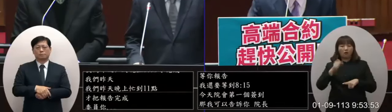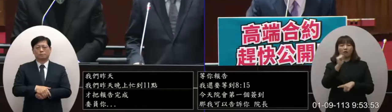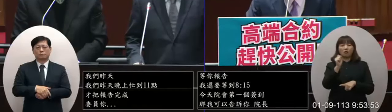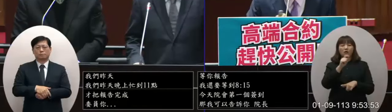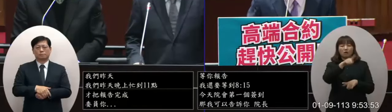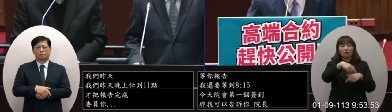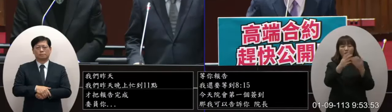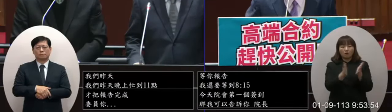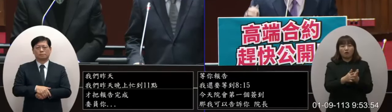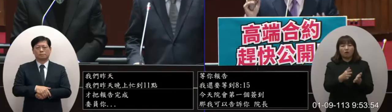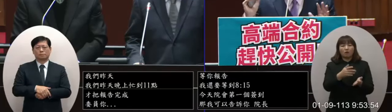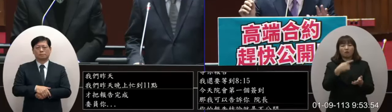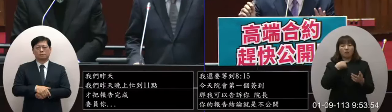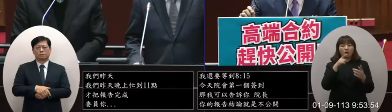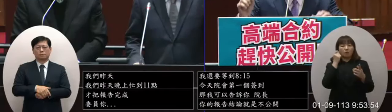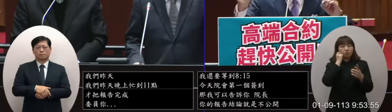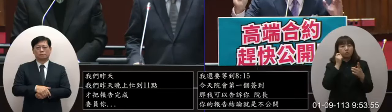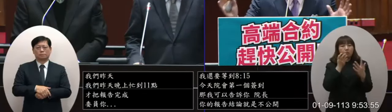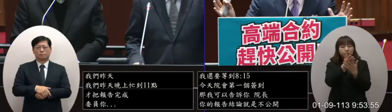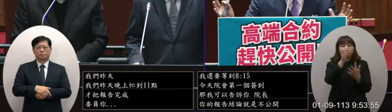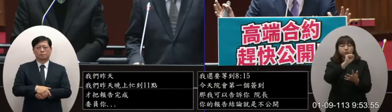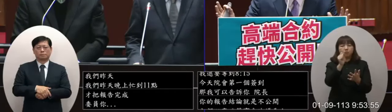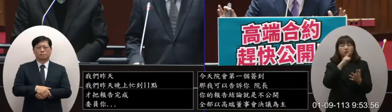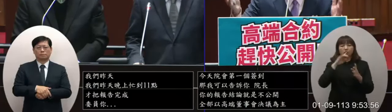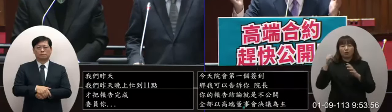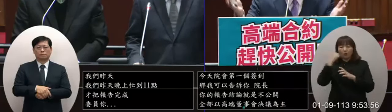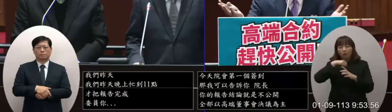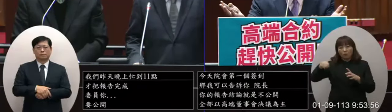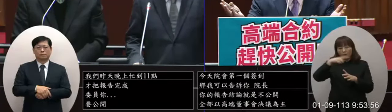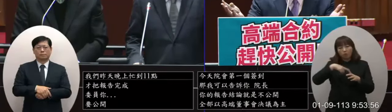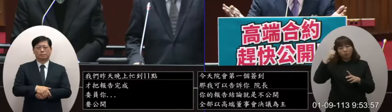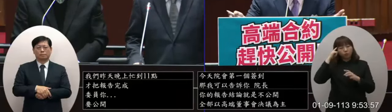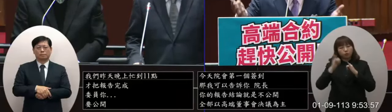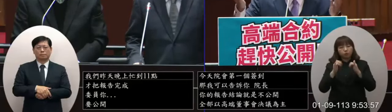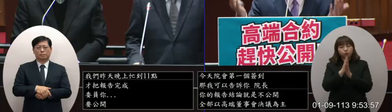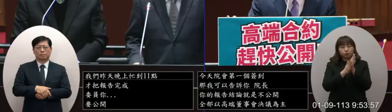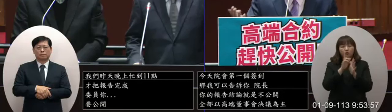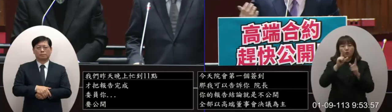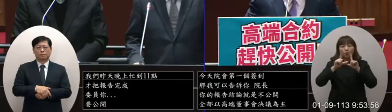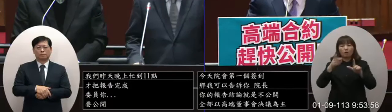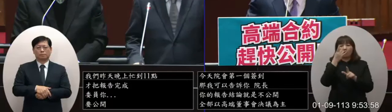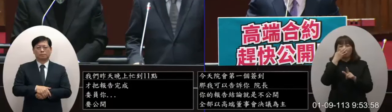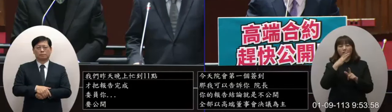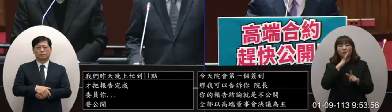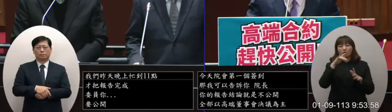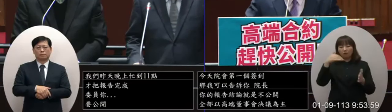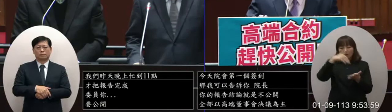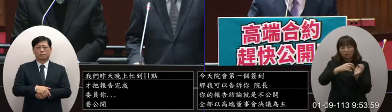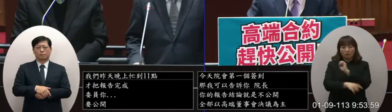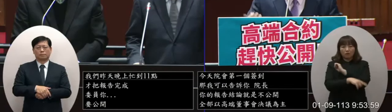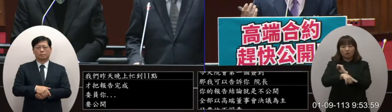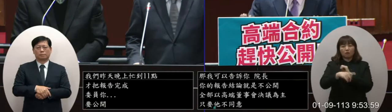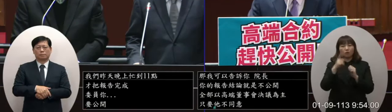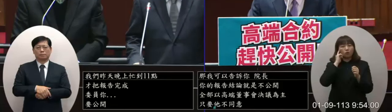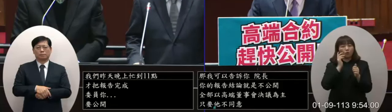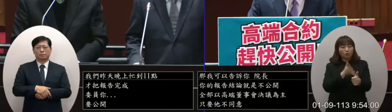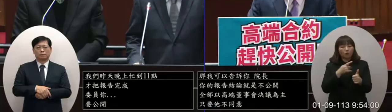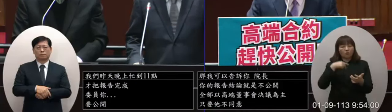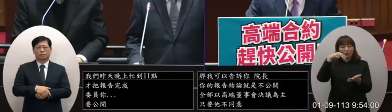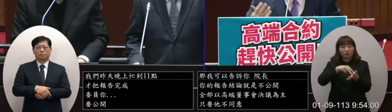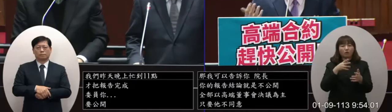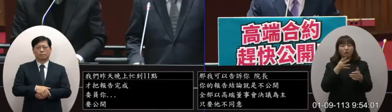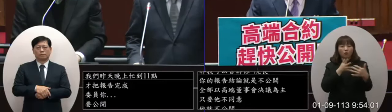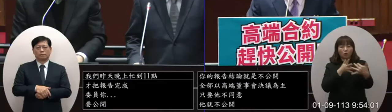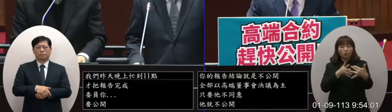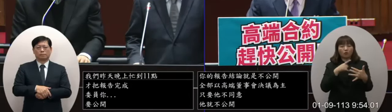公開你對他完全沒批條國人的訴求你沒有辦法回應簡單來講就是這樣子今天給我們的結論就是這樣子請問一下我們在這邊